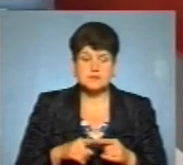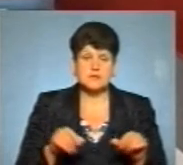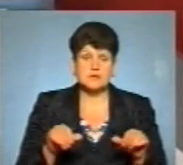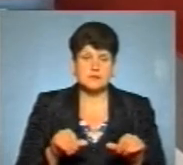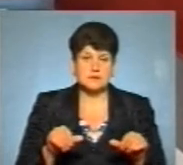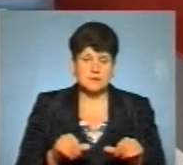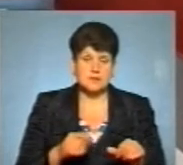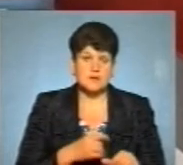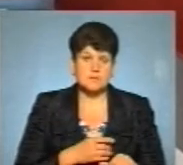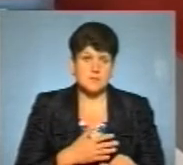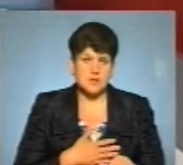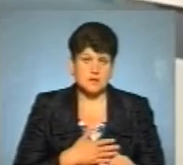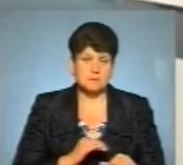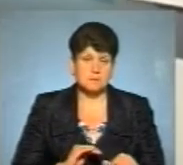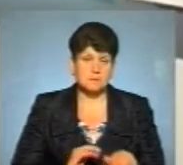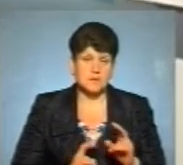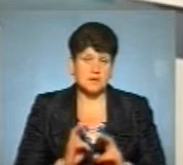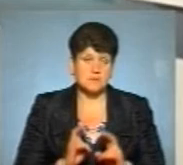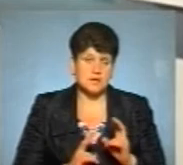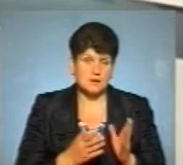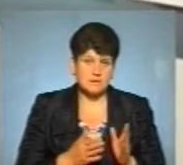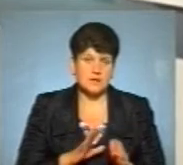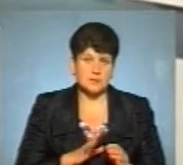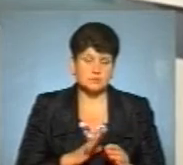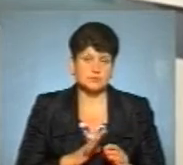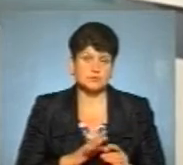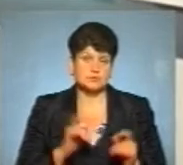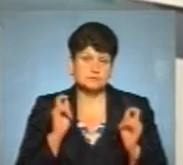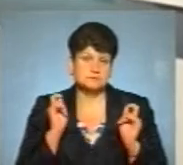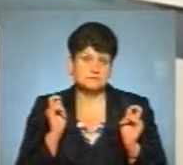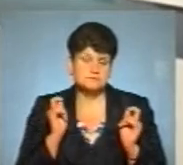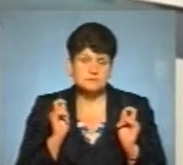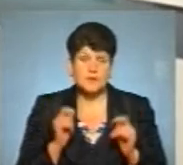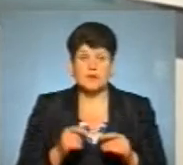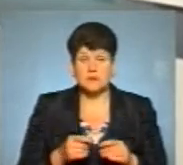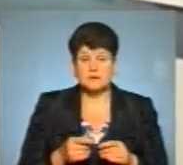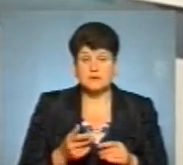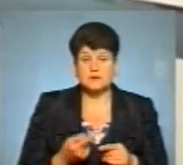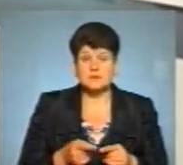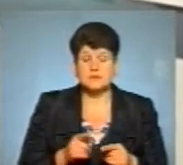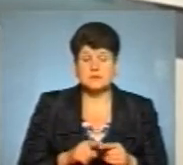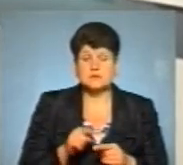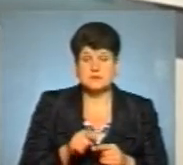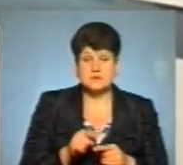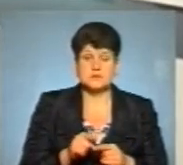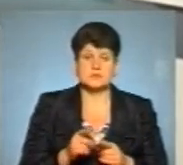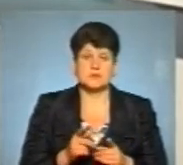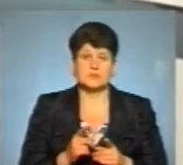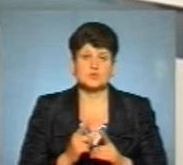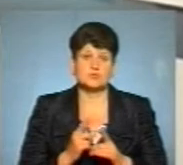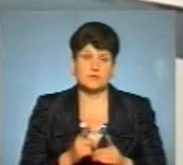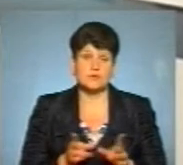одного з приватних підприємств, там було застілля природні, що таке застілля супроводжувалося